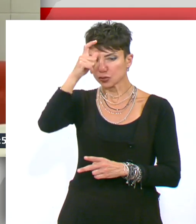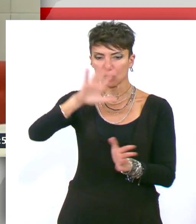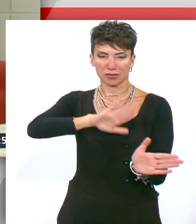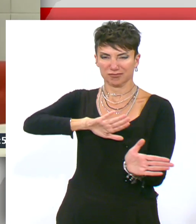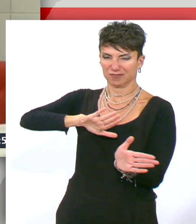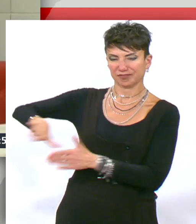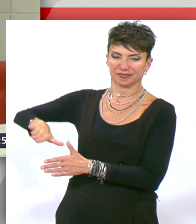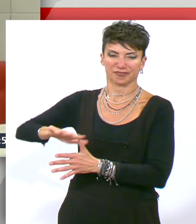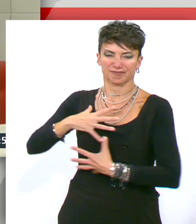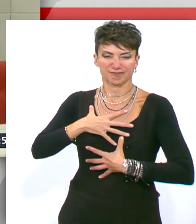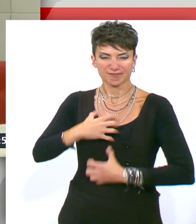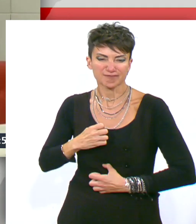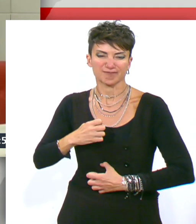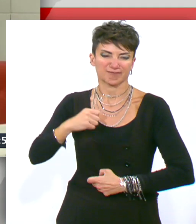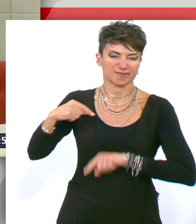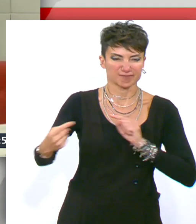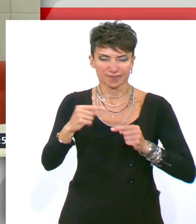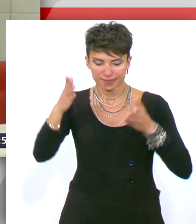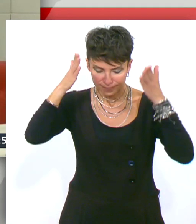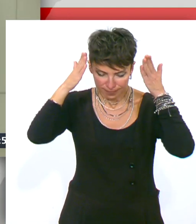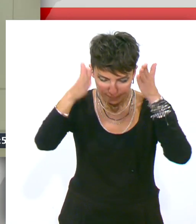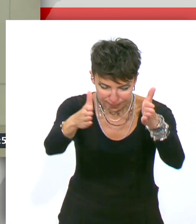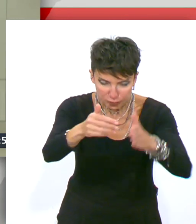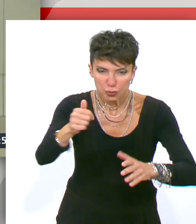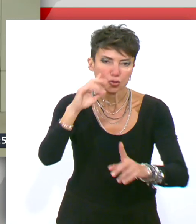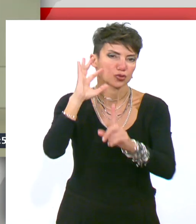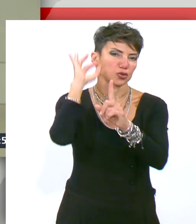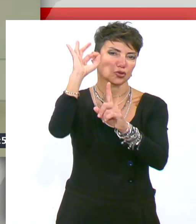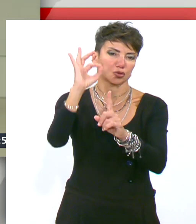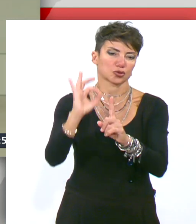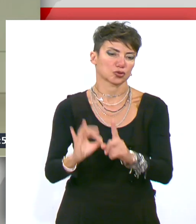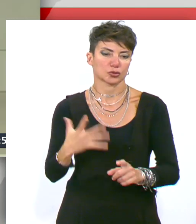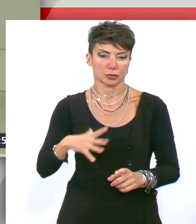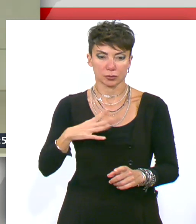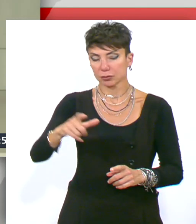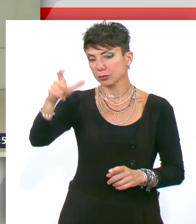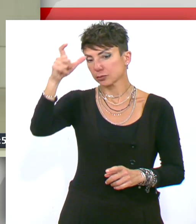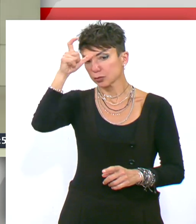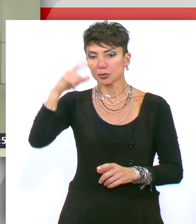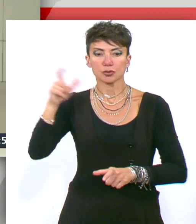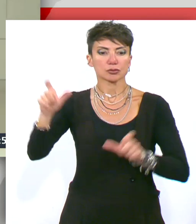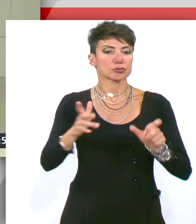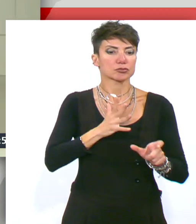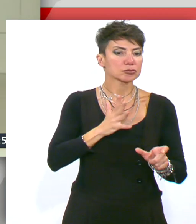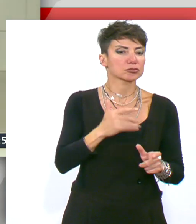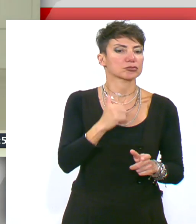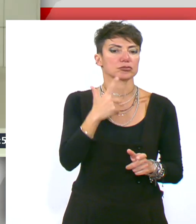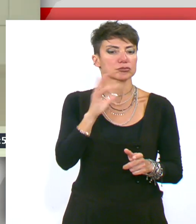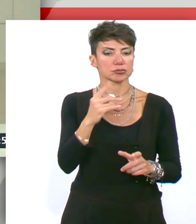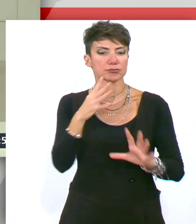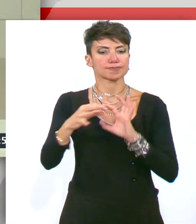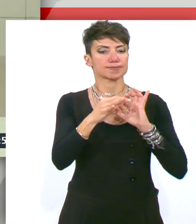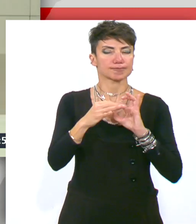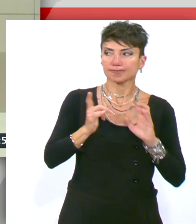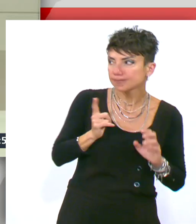δυσκολίες ελεύθερες ελεύθερες ελεύθερες ελεύθερες σημαντικά σημαντικά σχήματα. Τουρκιστονί και τους αλληλούς αυτούς είναι όλο